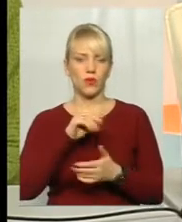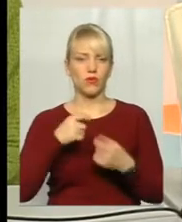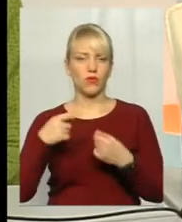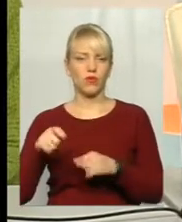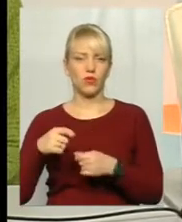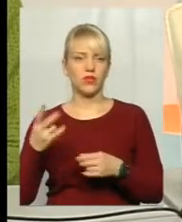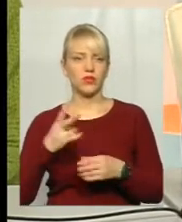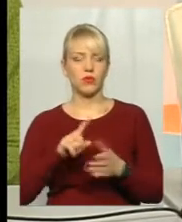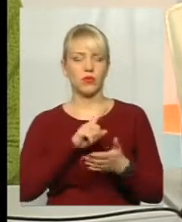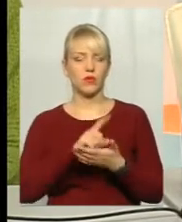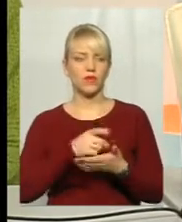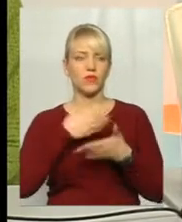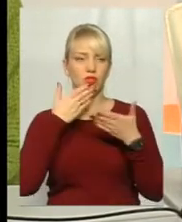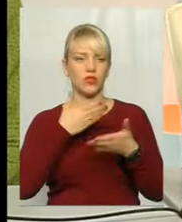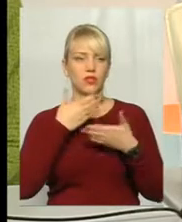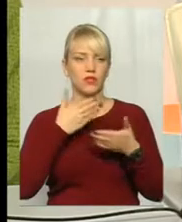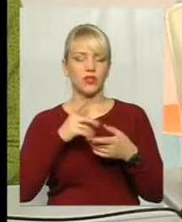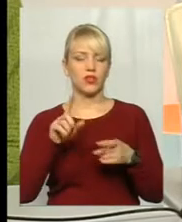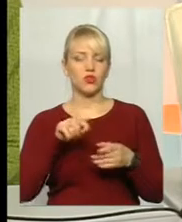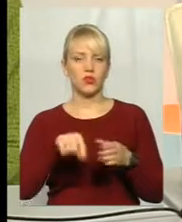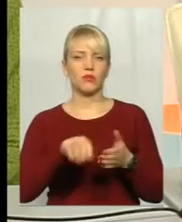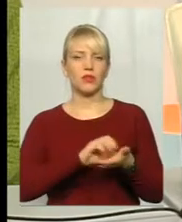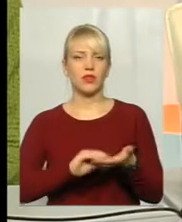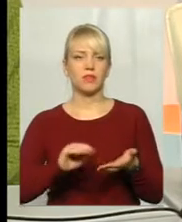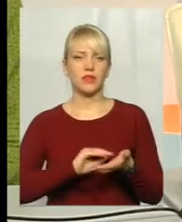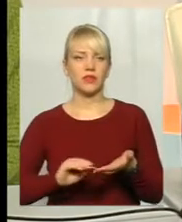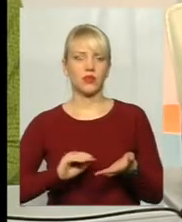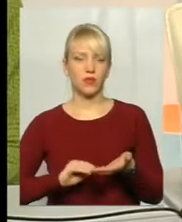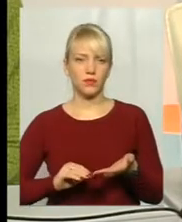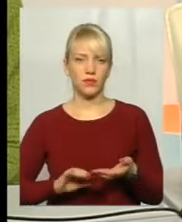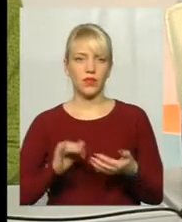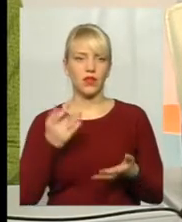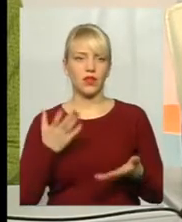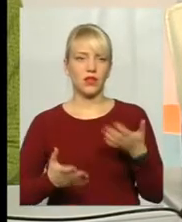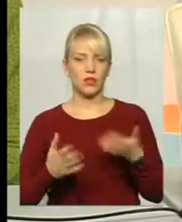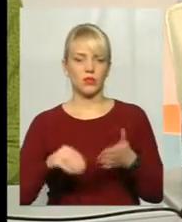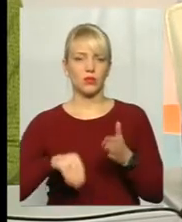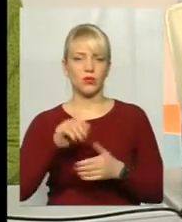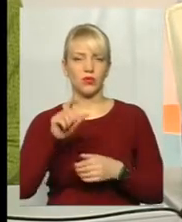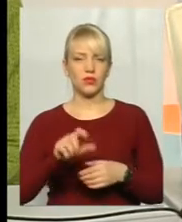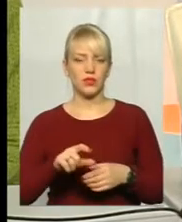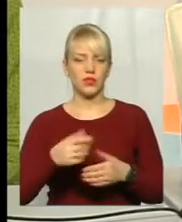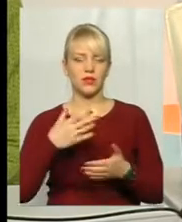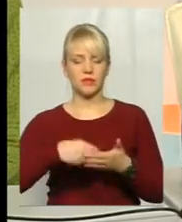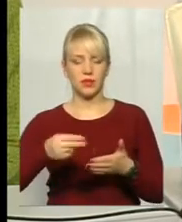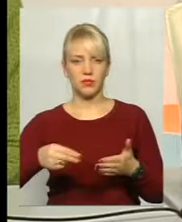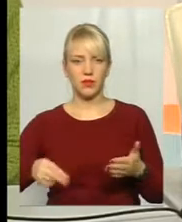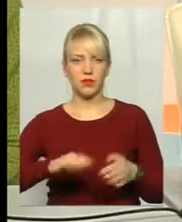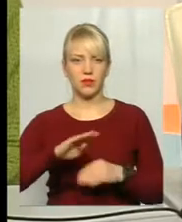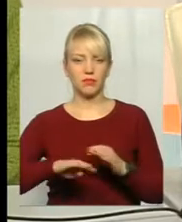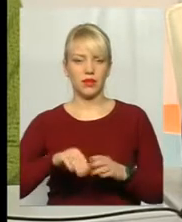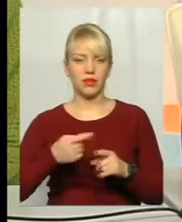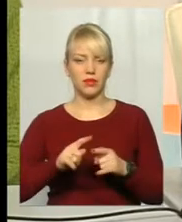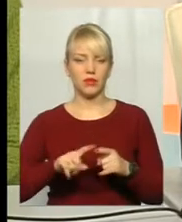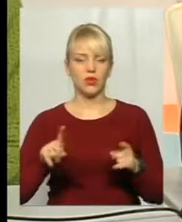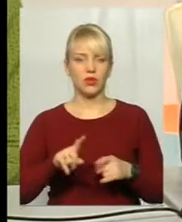'язково треба вичитувати нашим споживачам, що в цьому договорі записано. І якщо покупець ставить свій підпис під тим, що